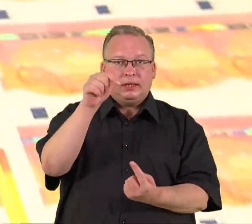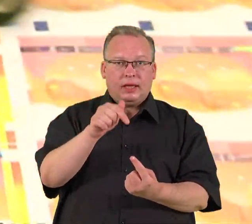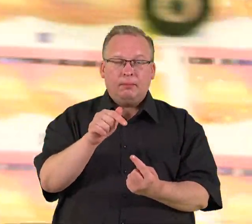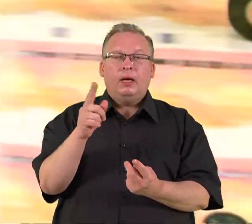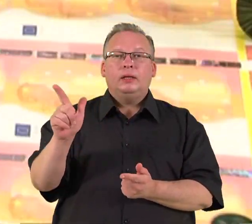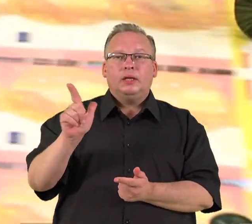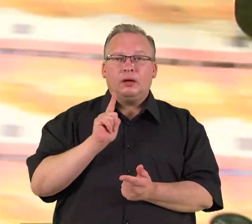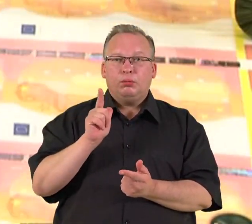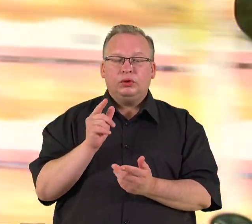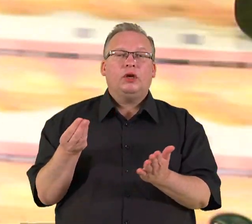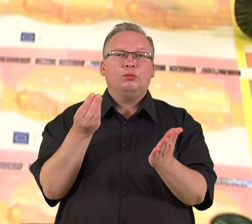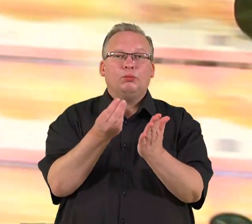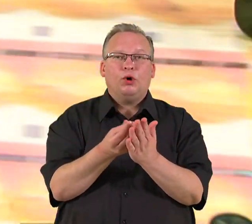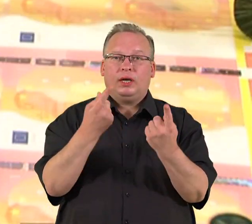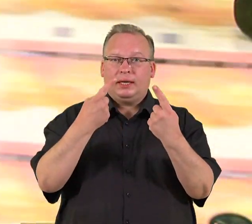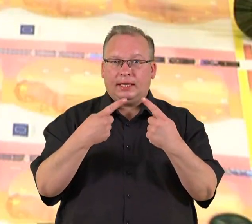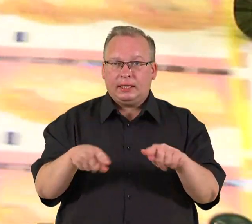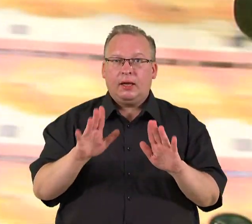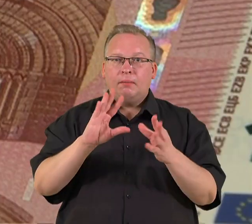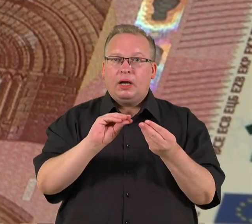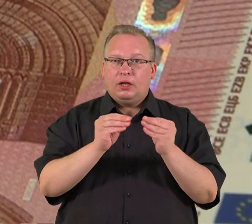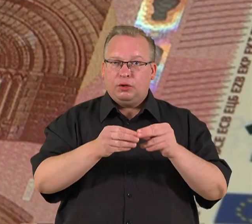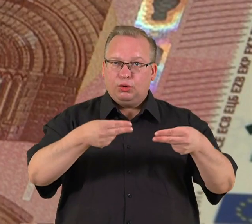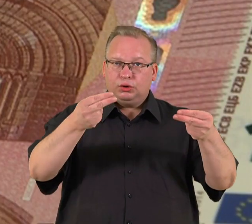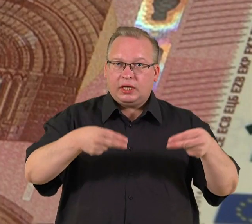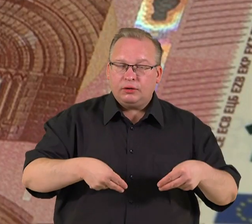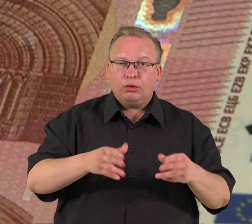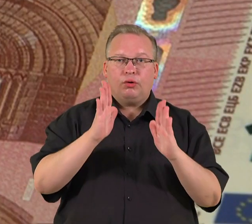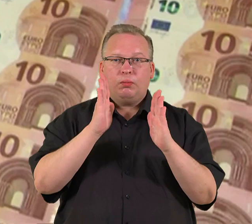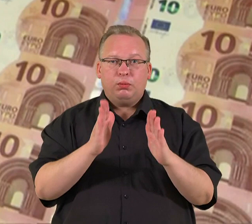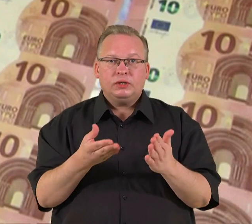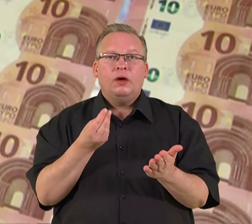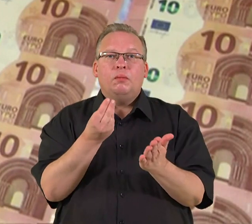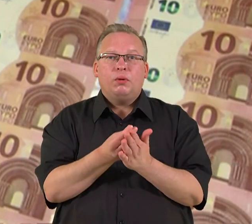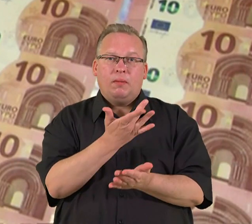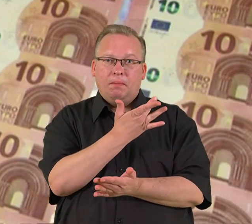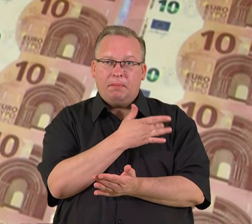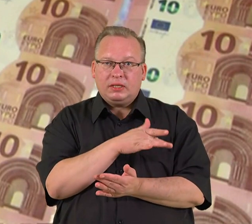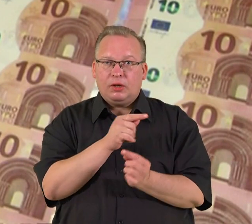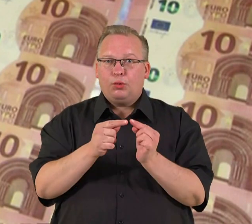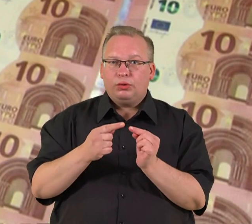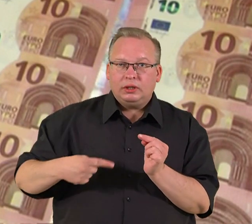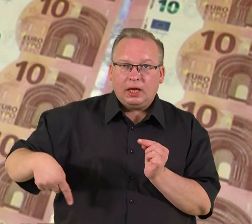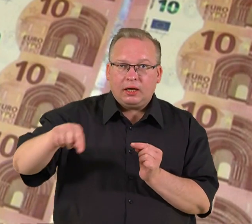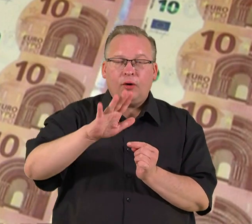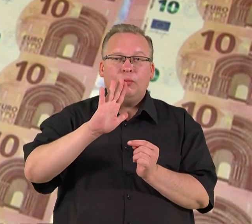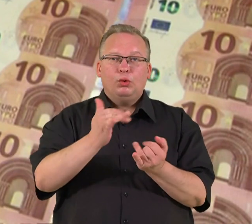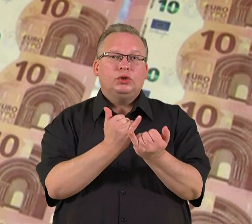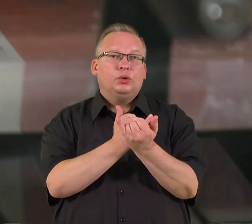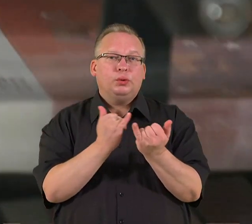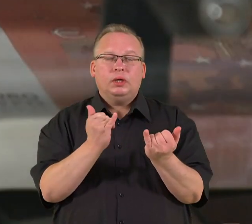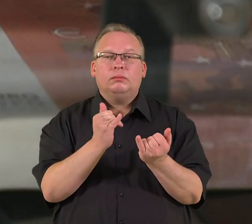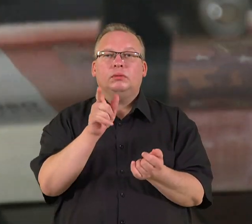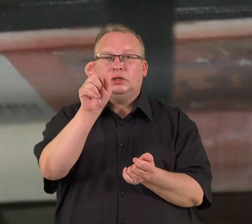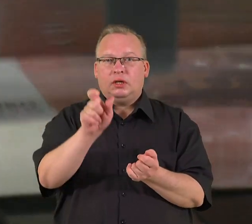jei tarpusavio atsiskaitymai ir kiti mokėjimai pagal sandorius bus atliekami per mokėjimo paslaugų teikėjus ir bus užtikrinamas